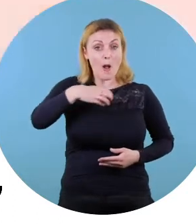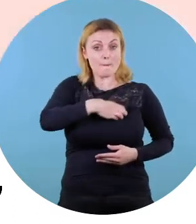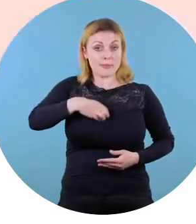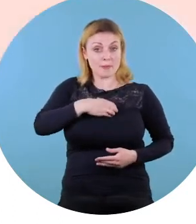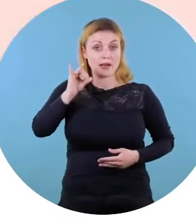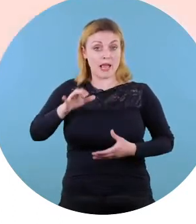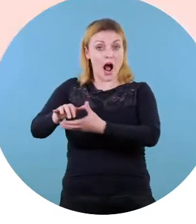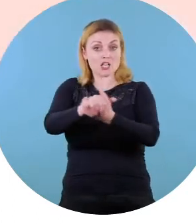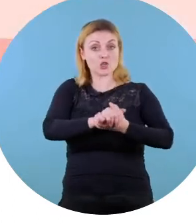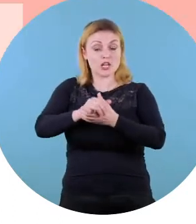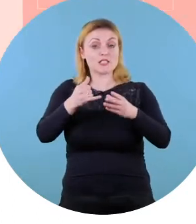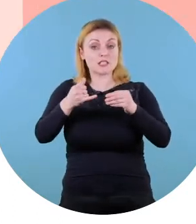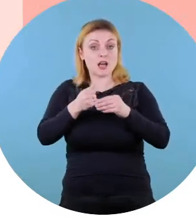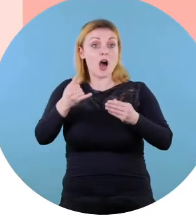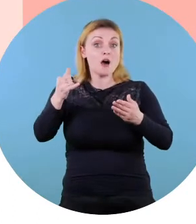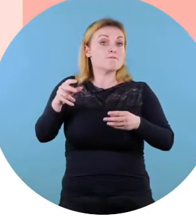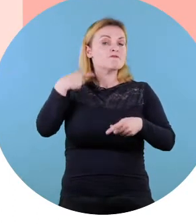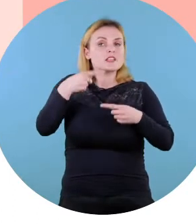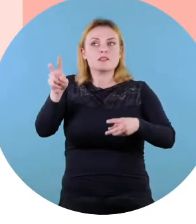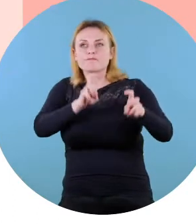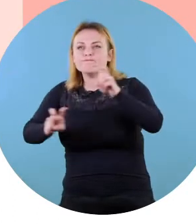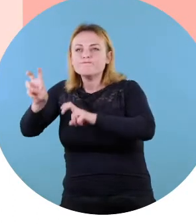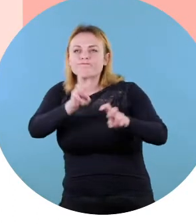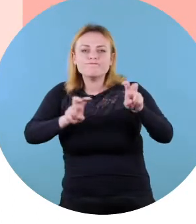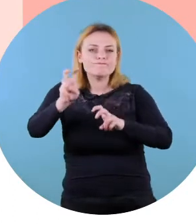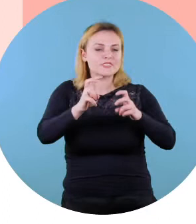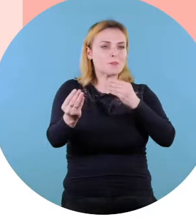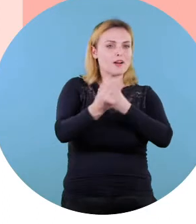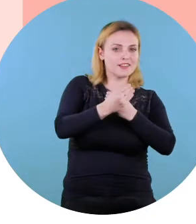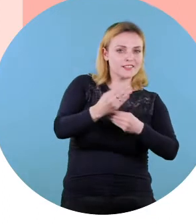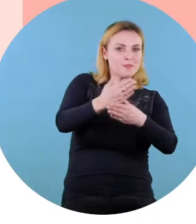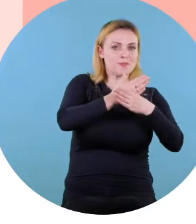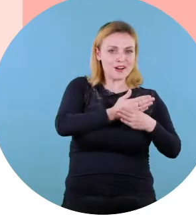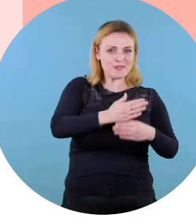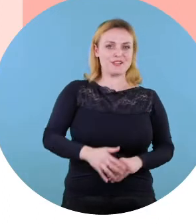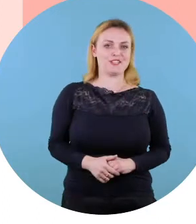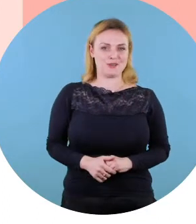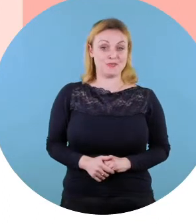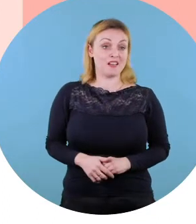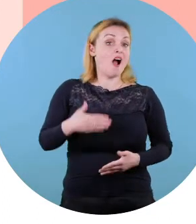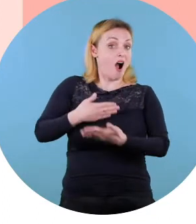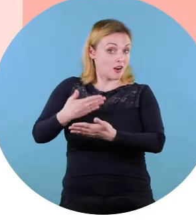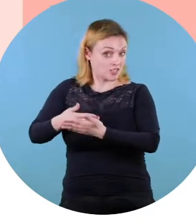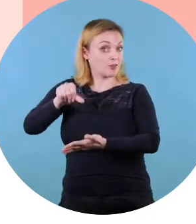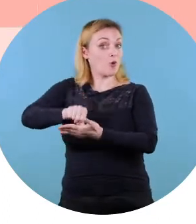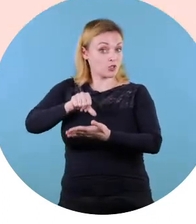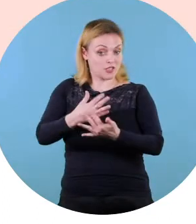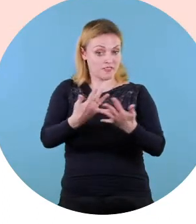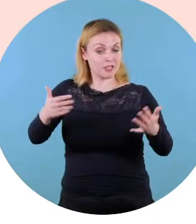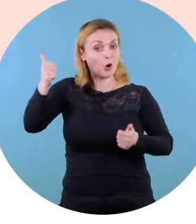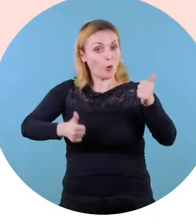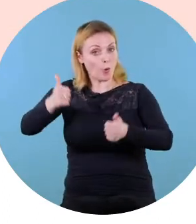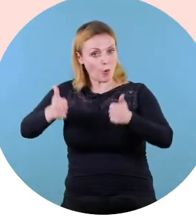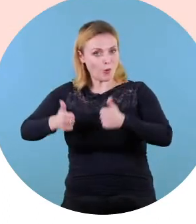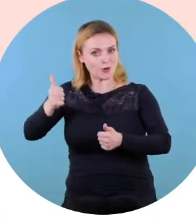пункта, Примария и Ассоциация земляков находятся в постоянном поиске альтернативных источников финансирования, активно